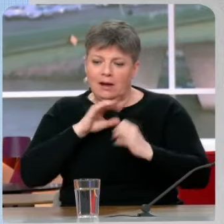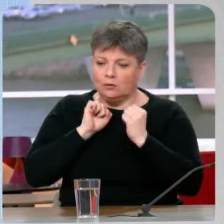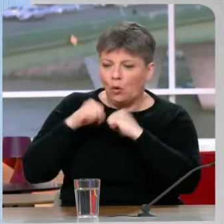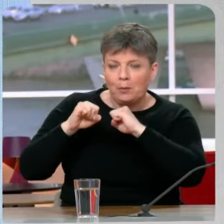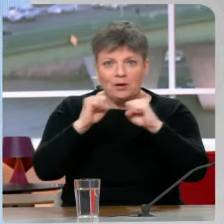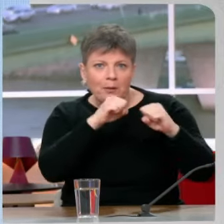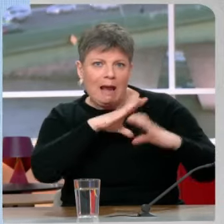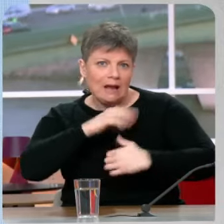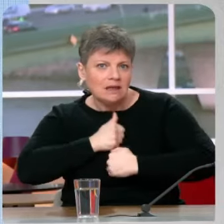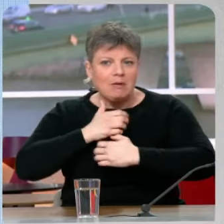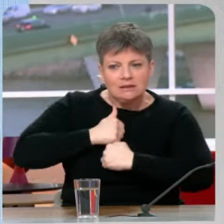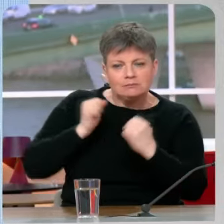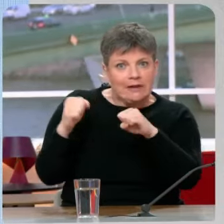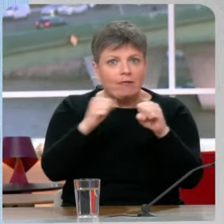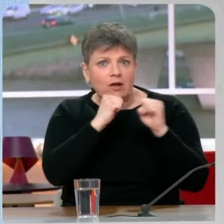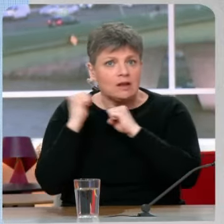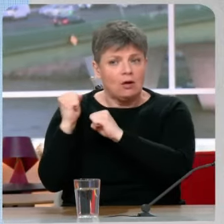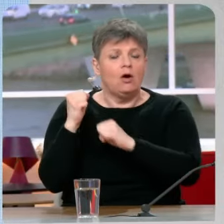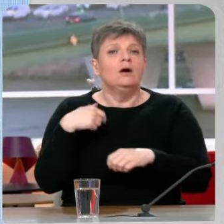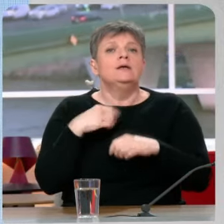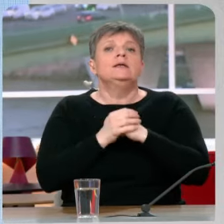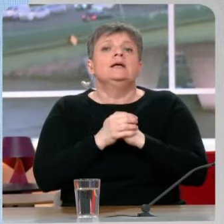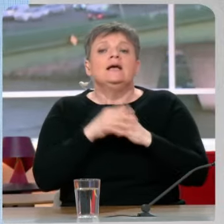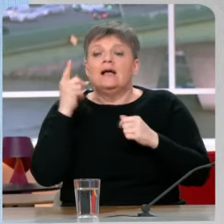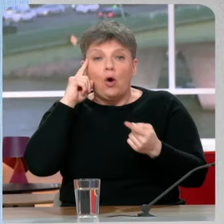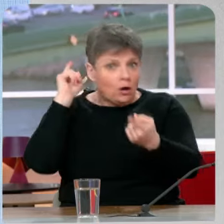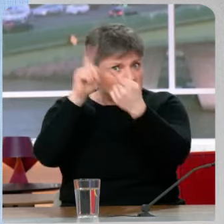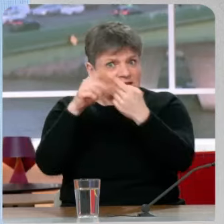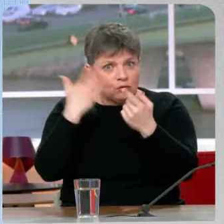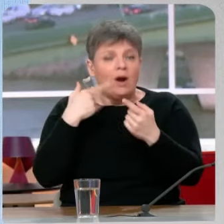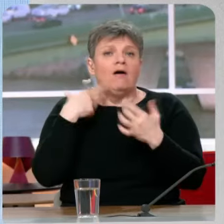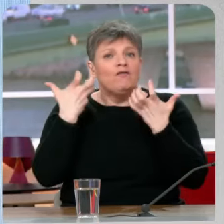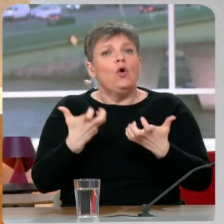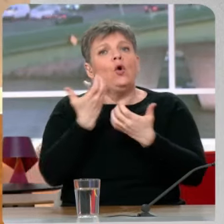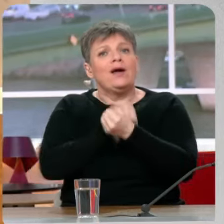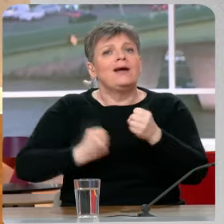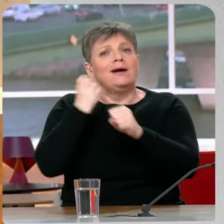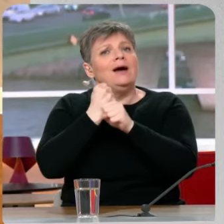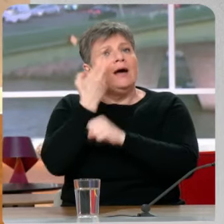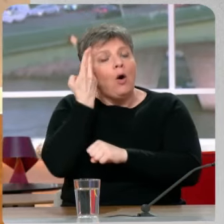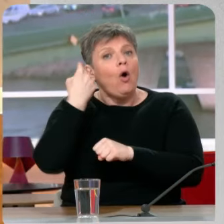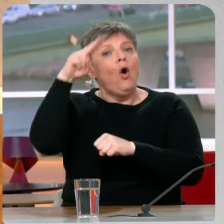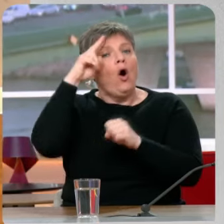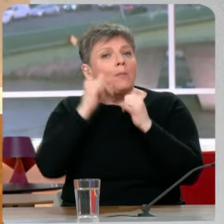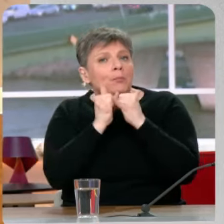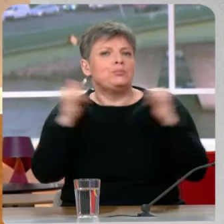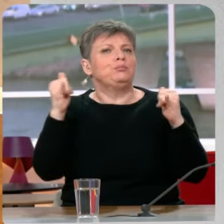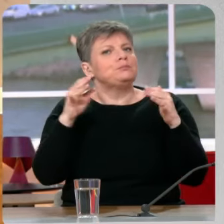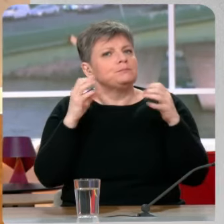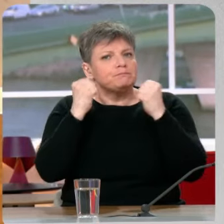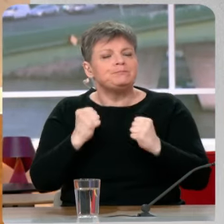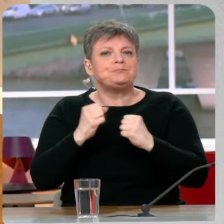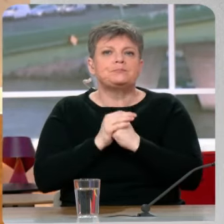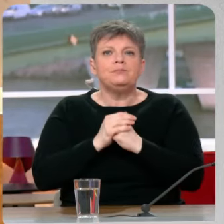pour construire avec un objectif extrêmement clair de construire cette Europe puissance. Alors, il n'y a pas d'arc républicain au sein de l